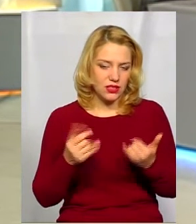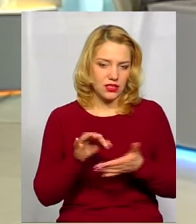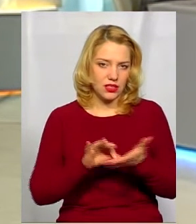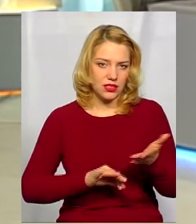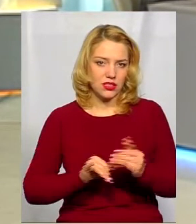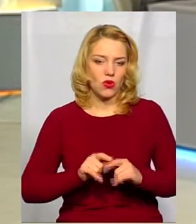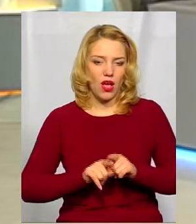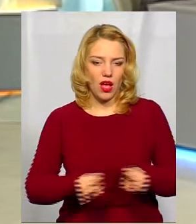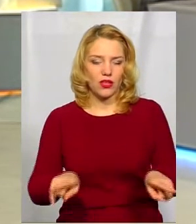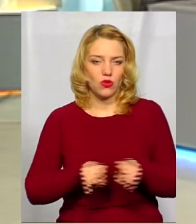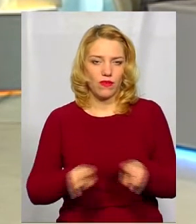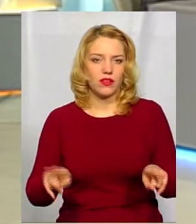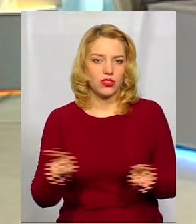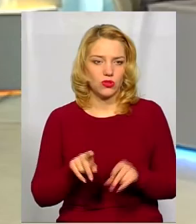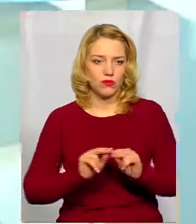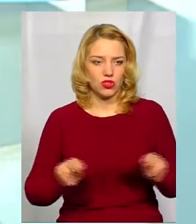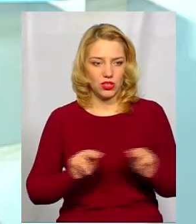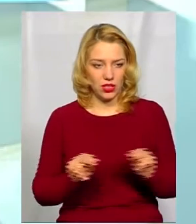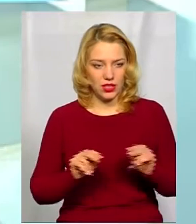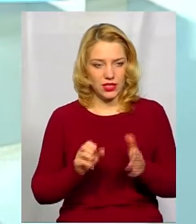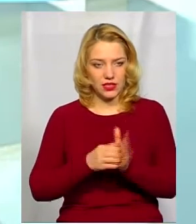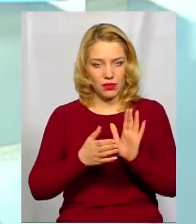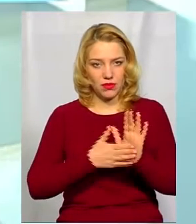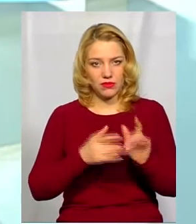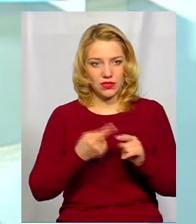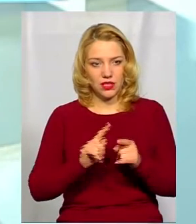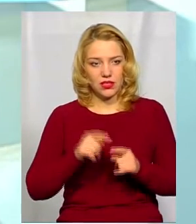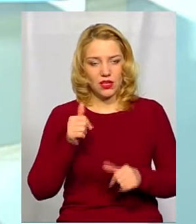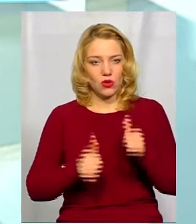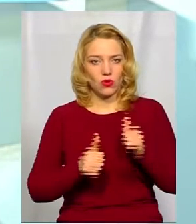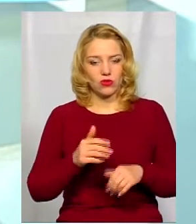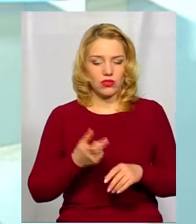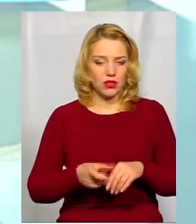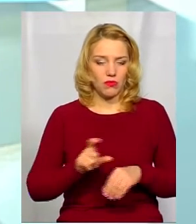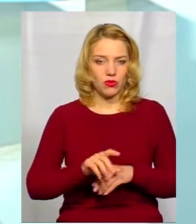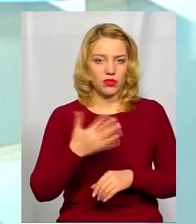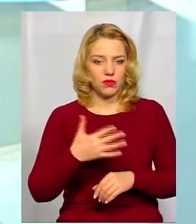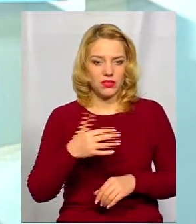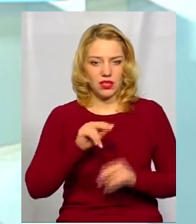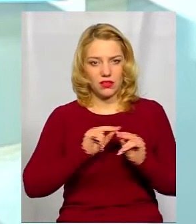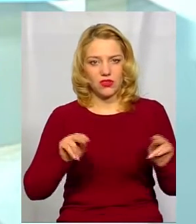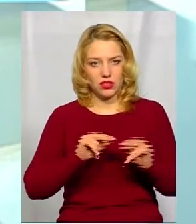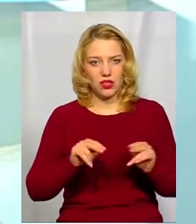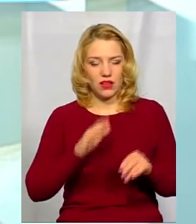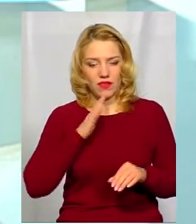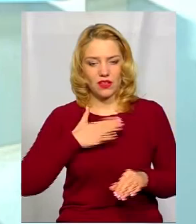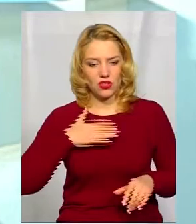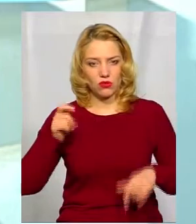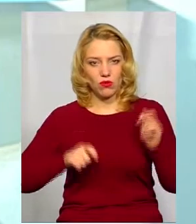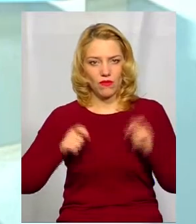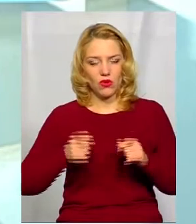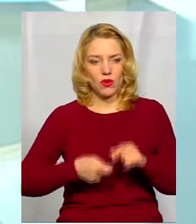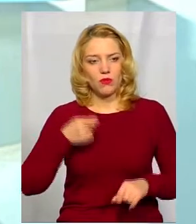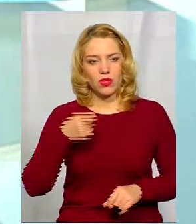щоб вчителі записувалися на цей конкурс. І понад 50 вчителів на нашому форумі подали заявку вже на